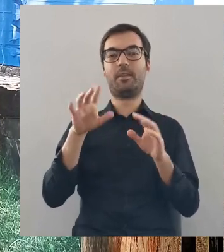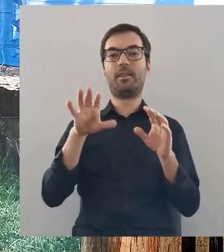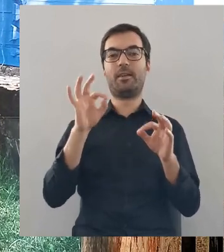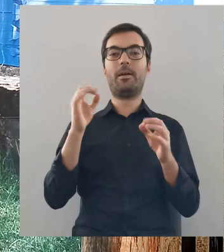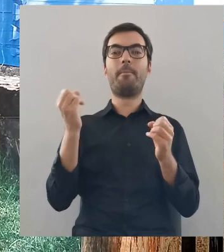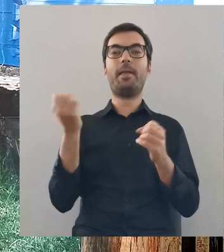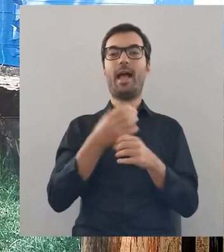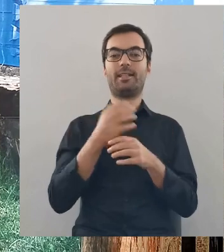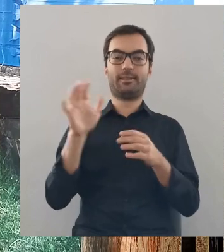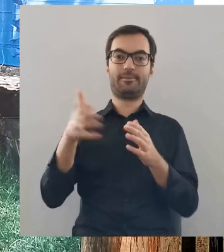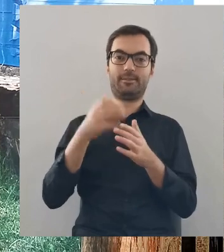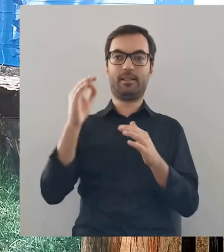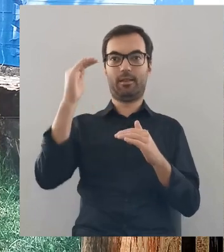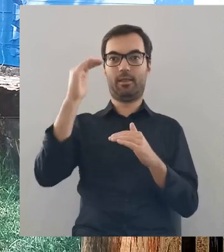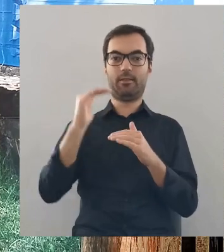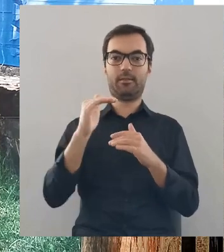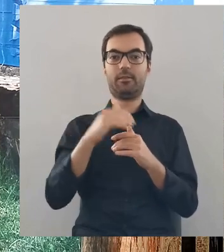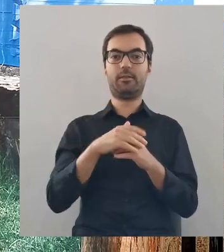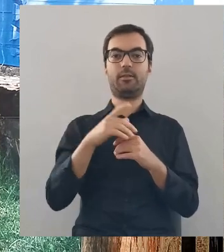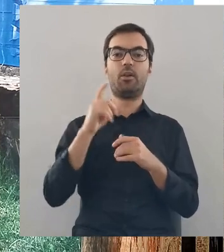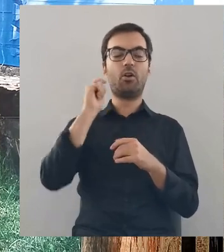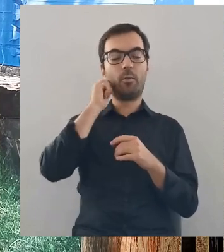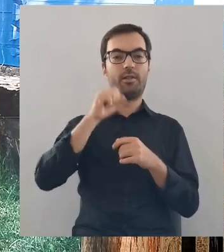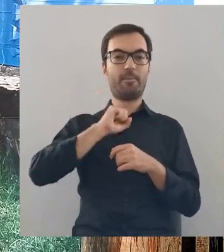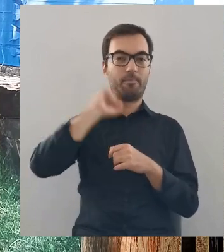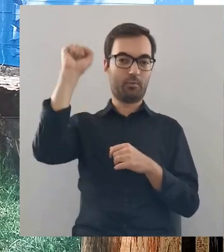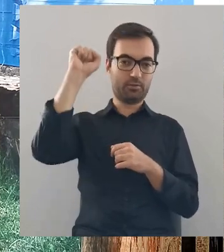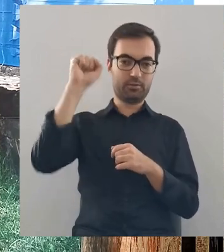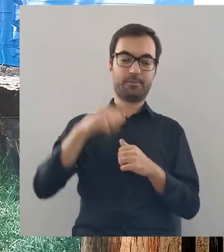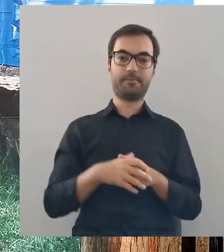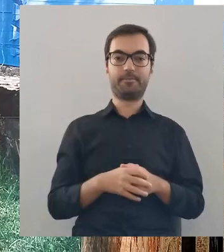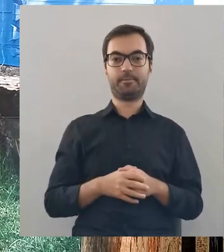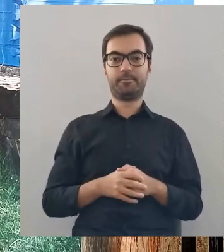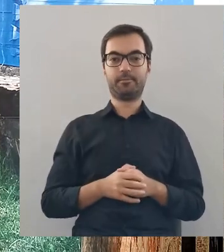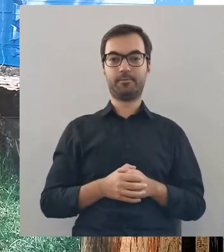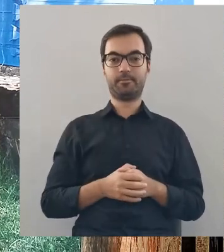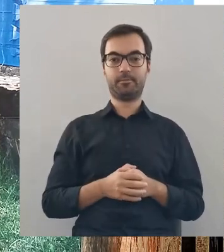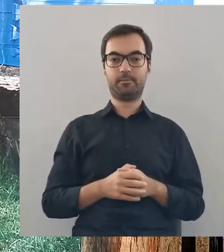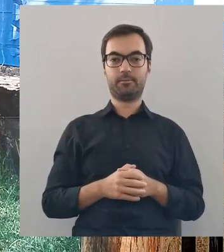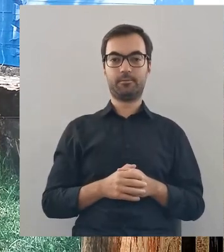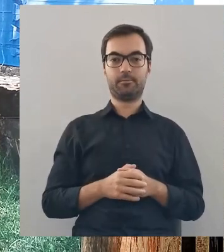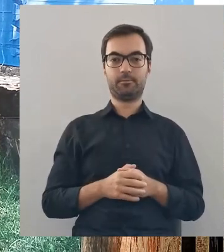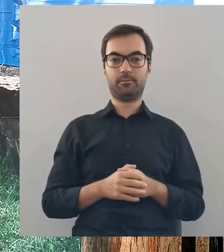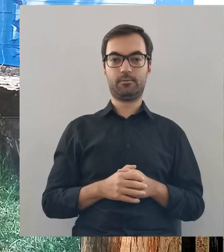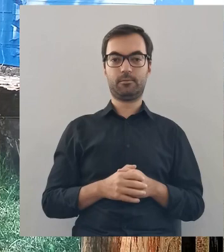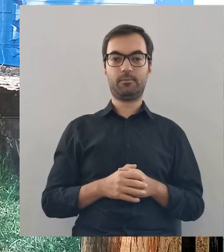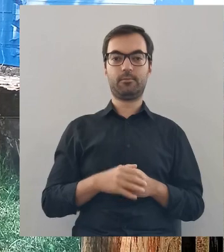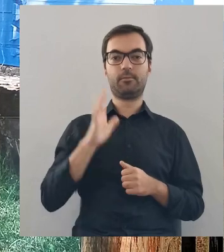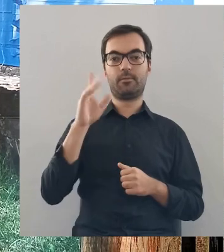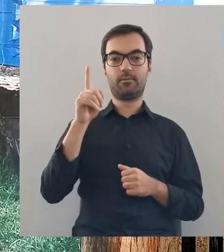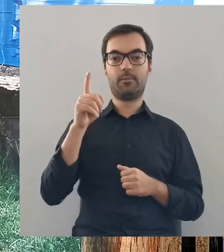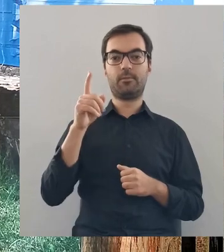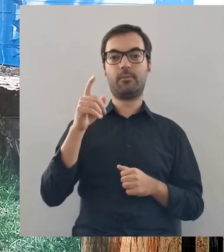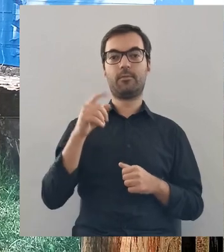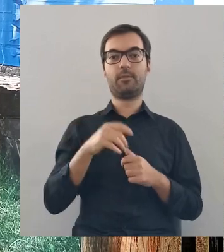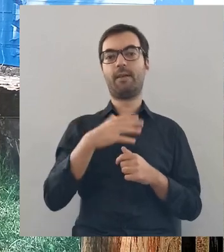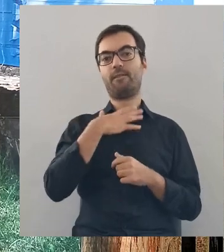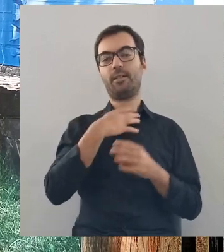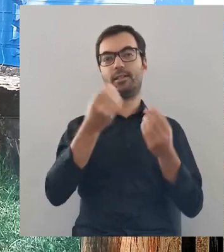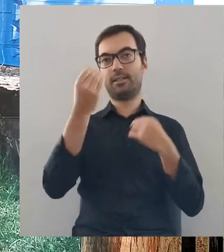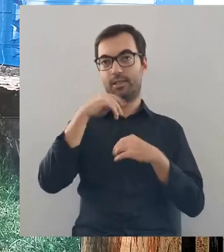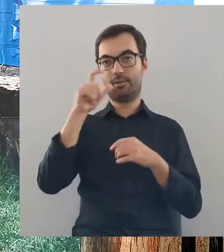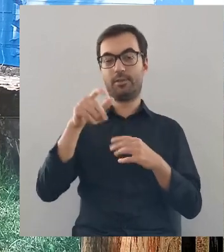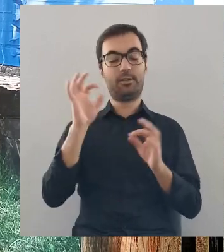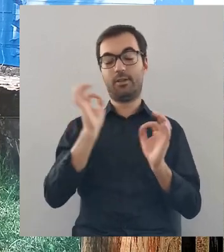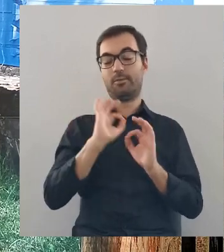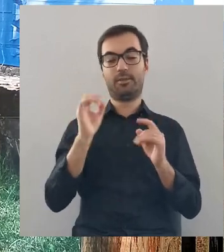niewysokie, bo wybierano stamtąd piasek, powiesili tam kobietę. I później ona w dodatku